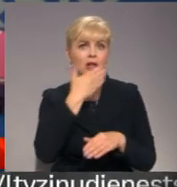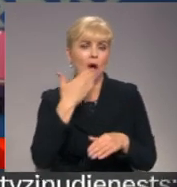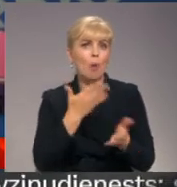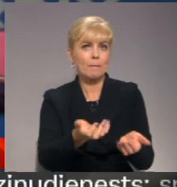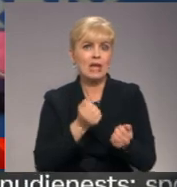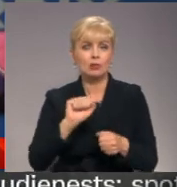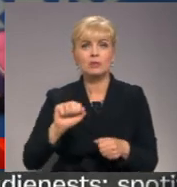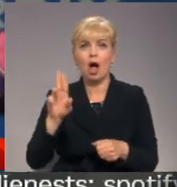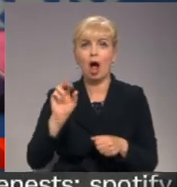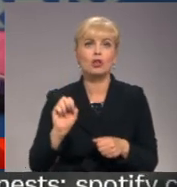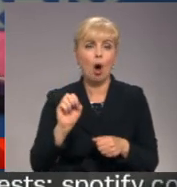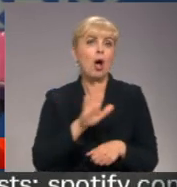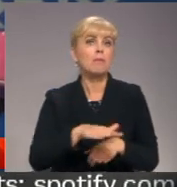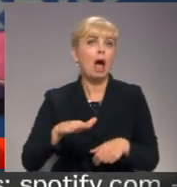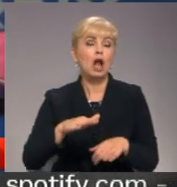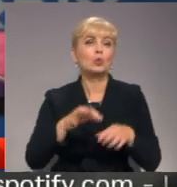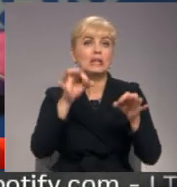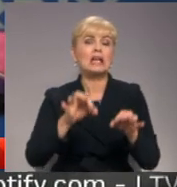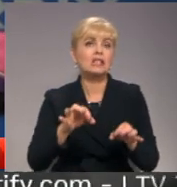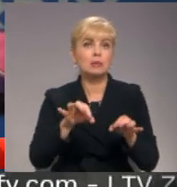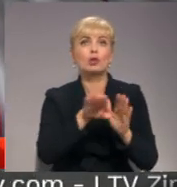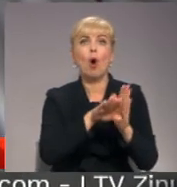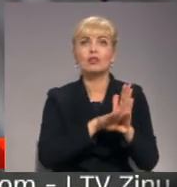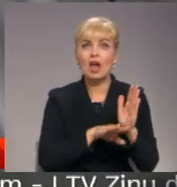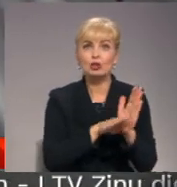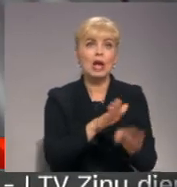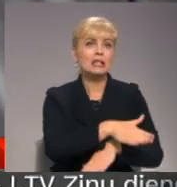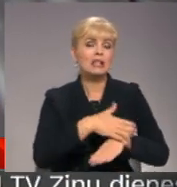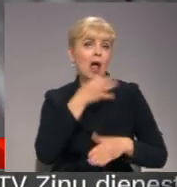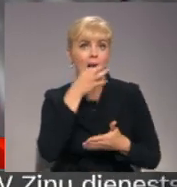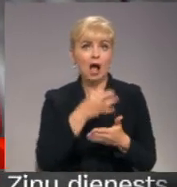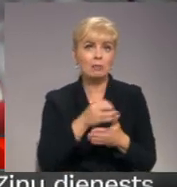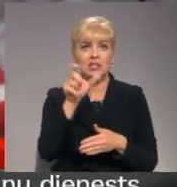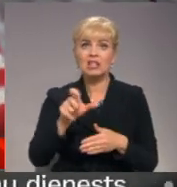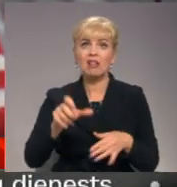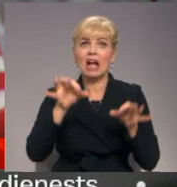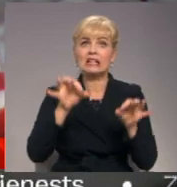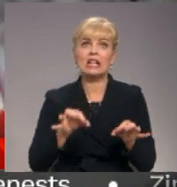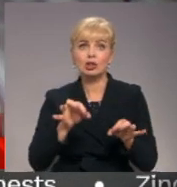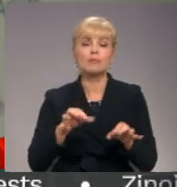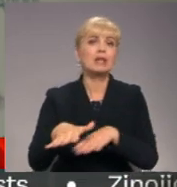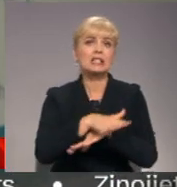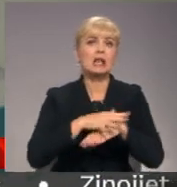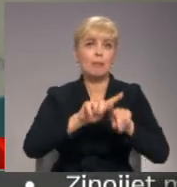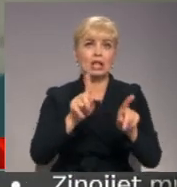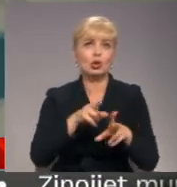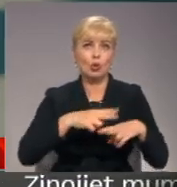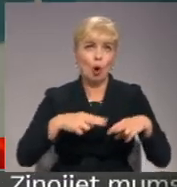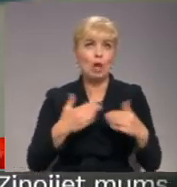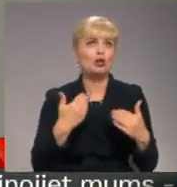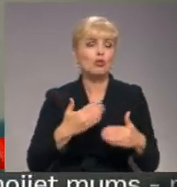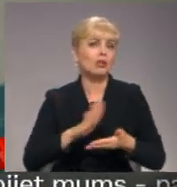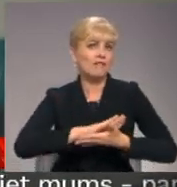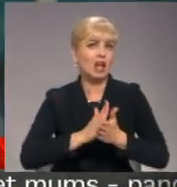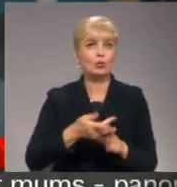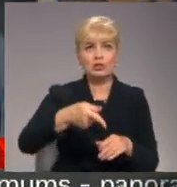bērnu tiesību konvenciju. Saimas atbildīgā cilvēktiesība un sabiedrisko lietu komisija šodien vienojās aizliegt Latvijas bērnu adopciju